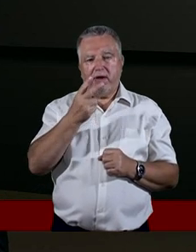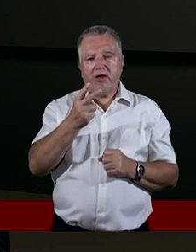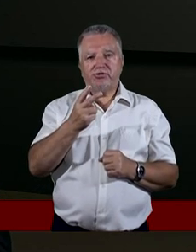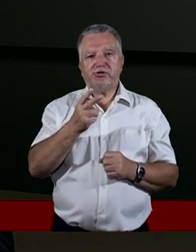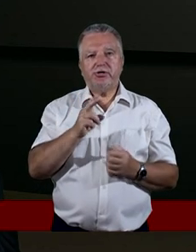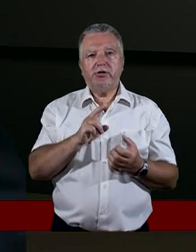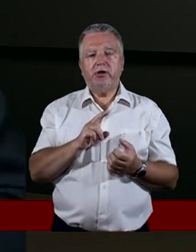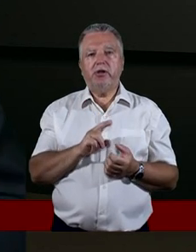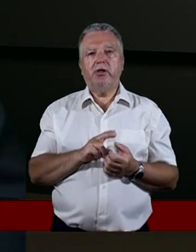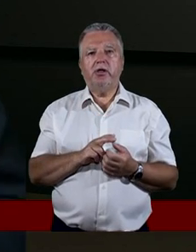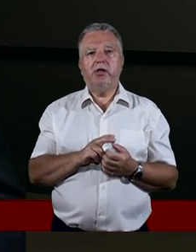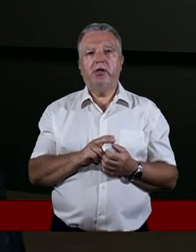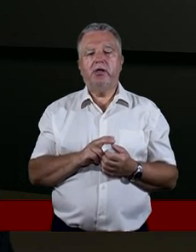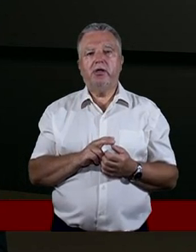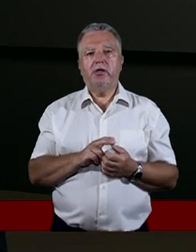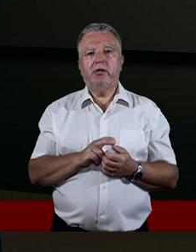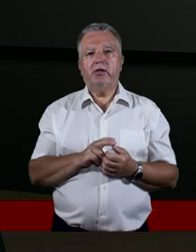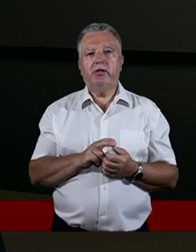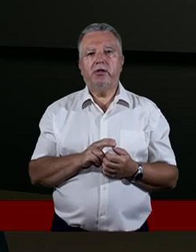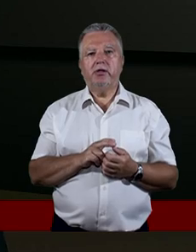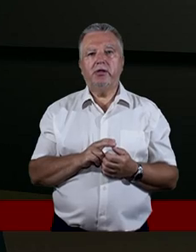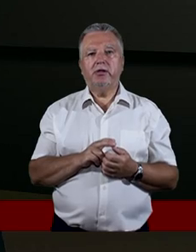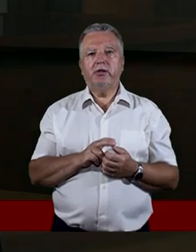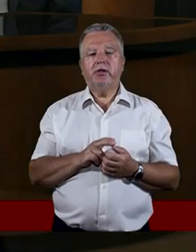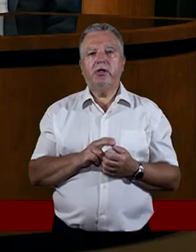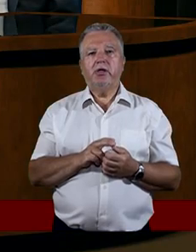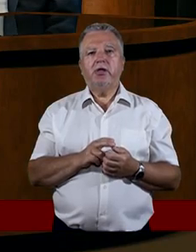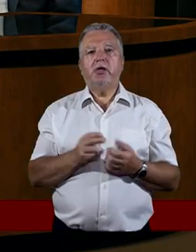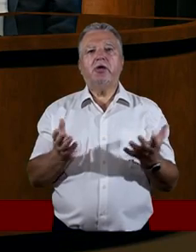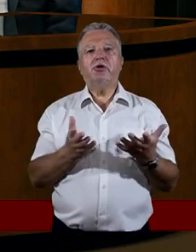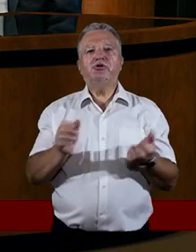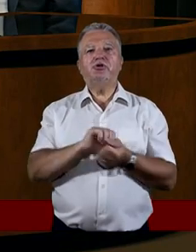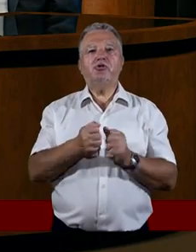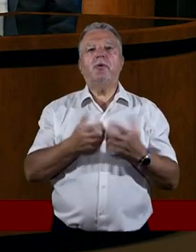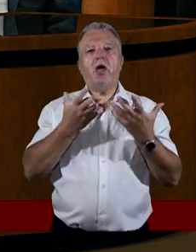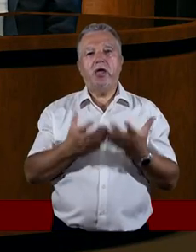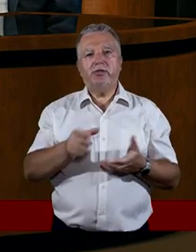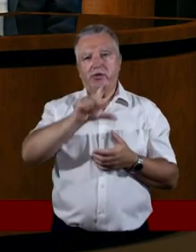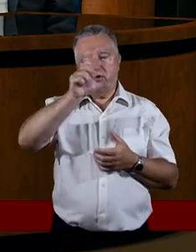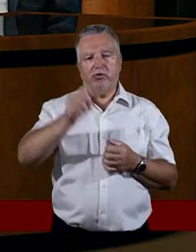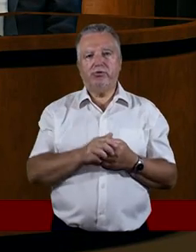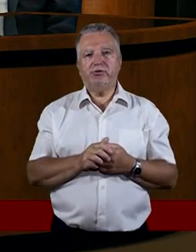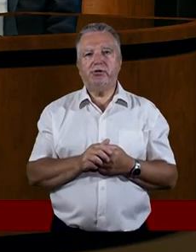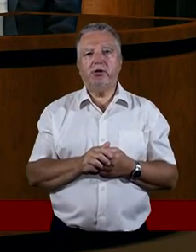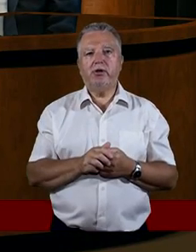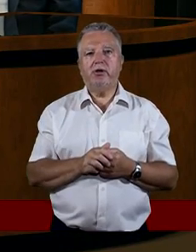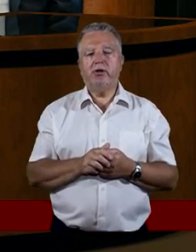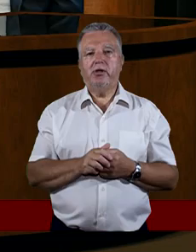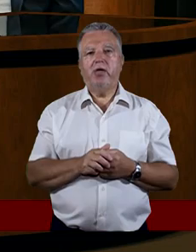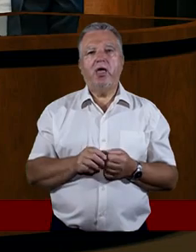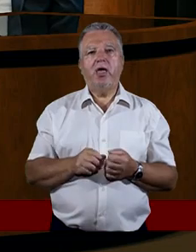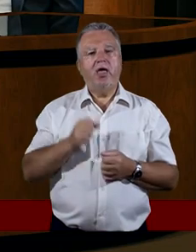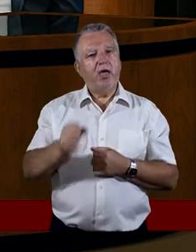Błogosławieństwo z powodu tego, że posyłam Was tam. I apostoł Paweł w pewnym sensie ponosi porażki